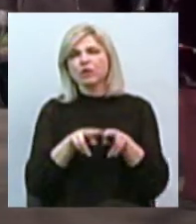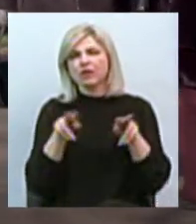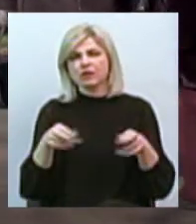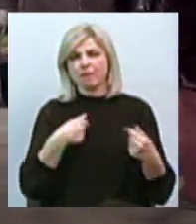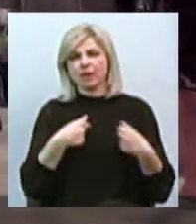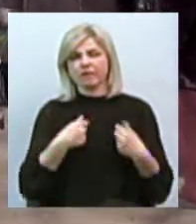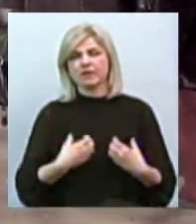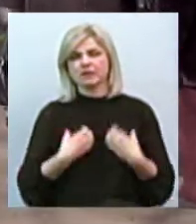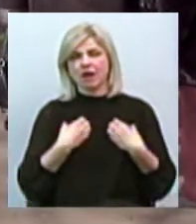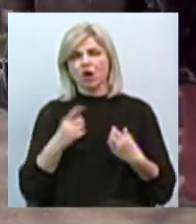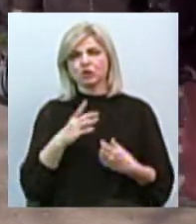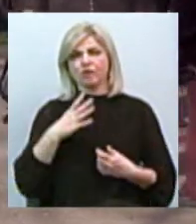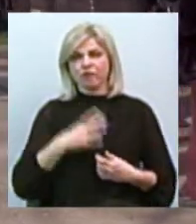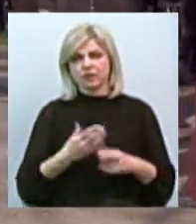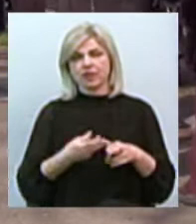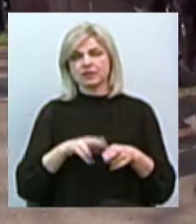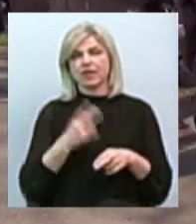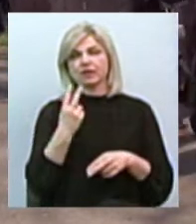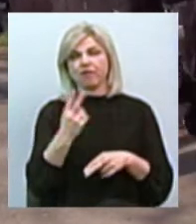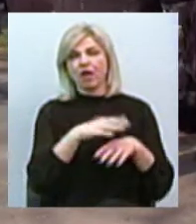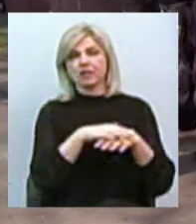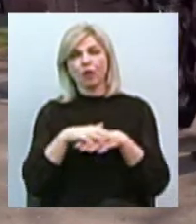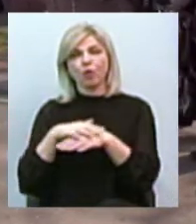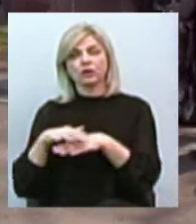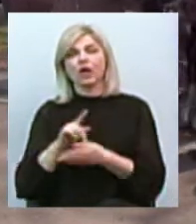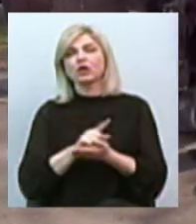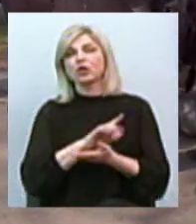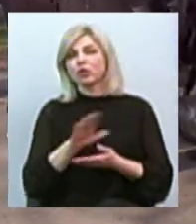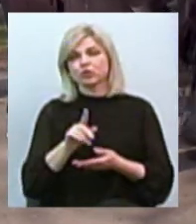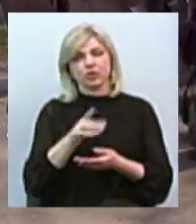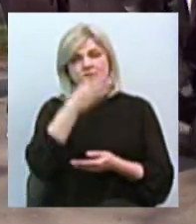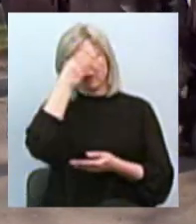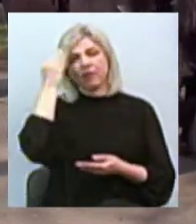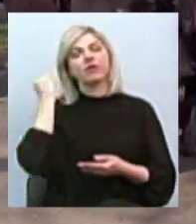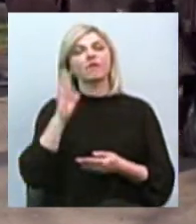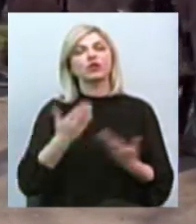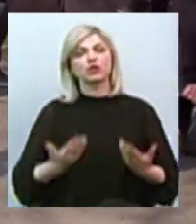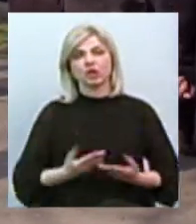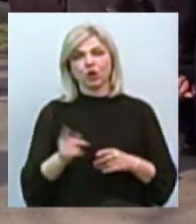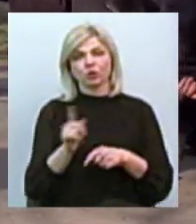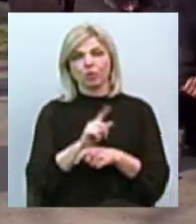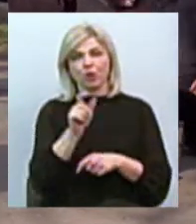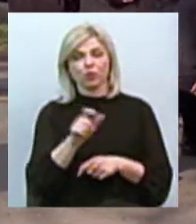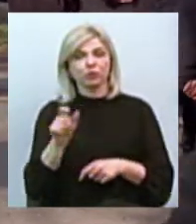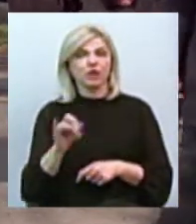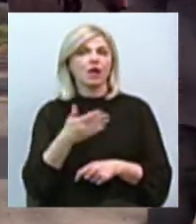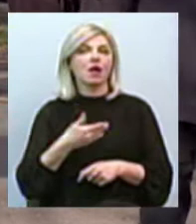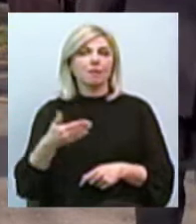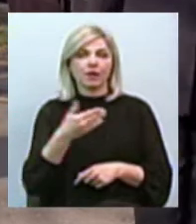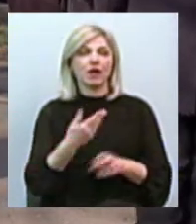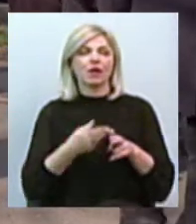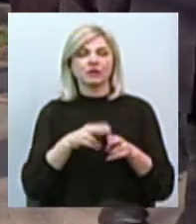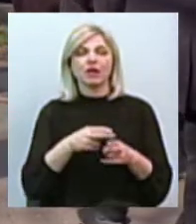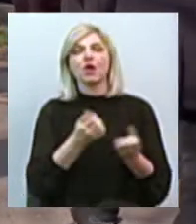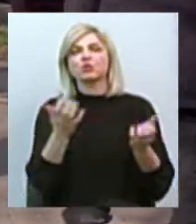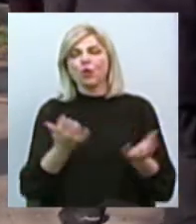страх, який перенесли ці два народи, я думаю, що не повинно взагалі забутися в житті нормальних людей. І ми ж повинні пронести на сьогоднішній